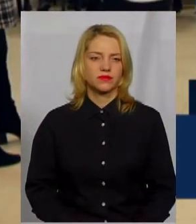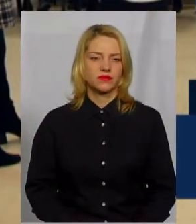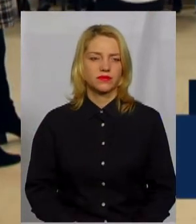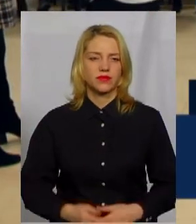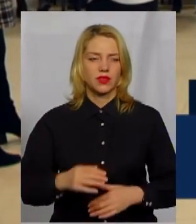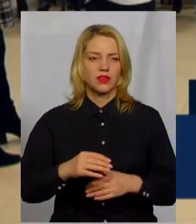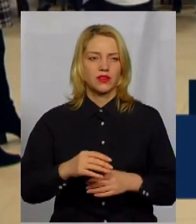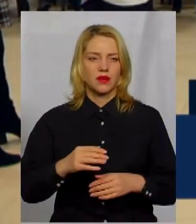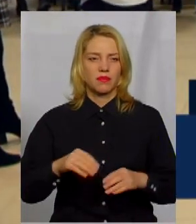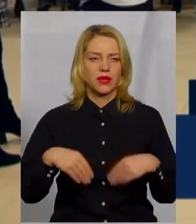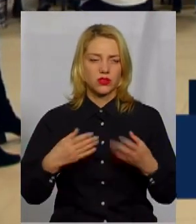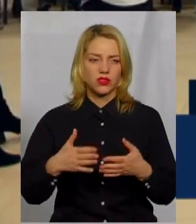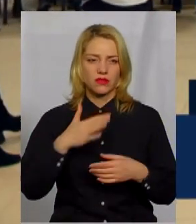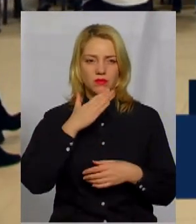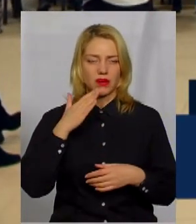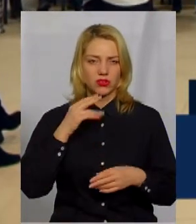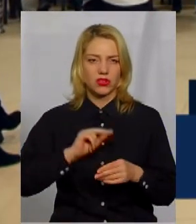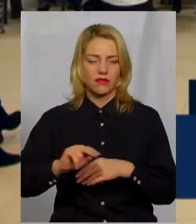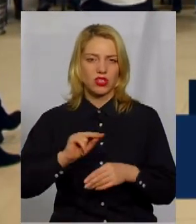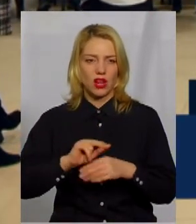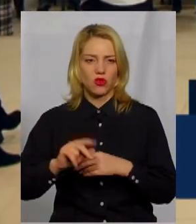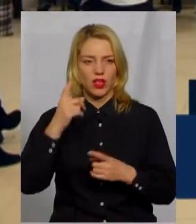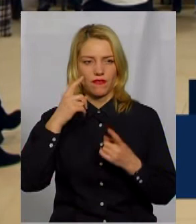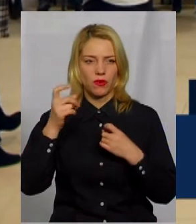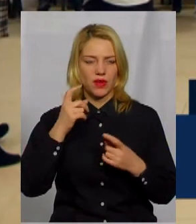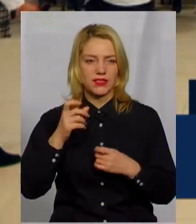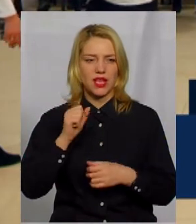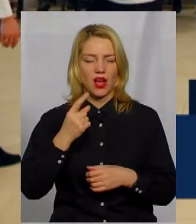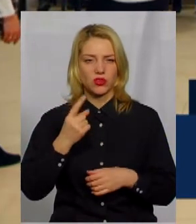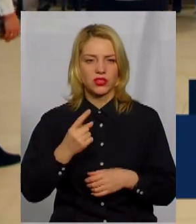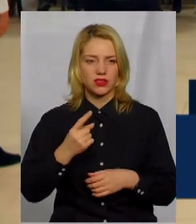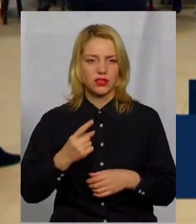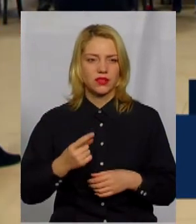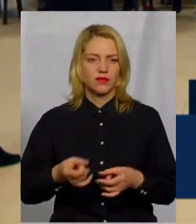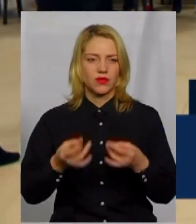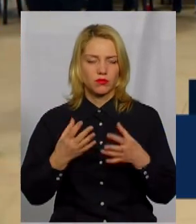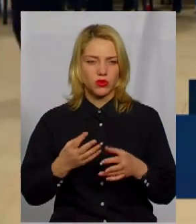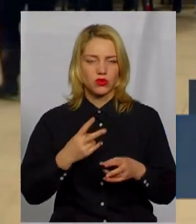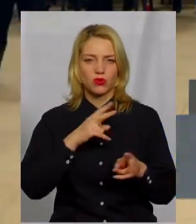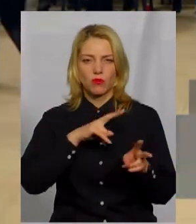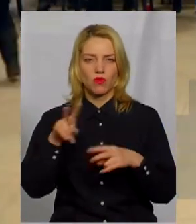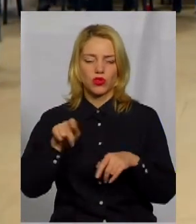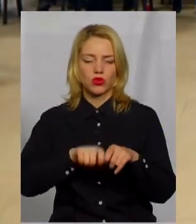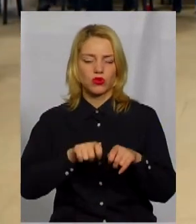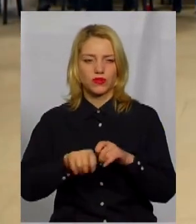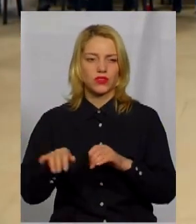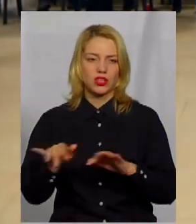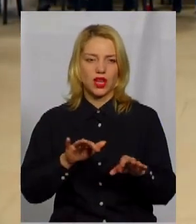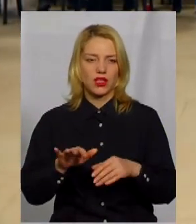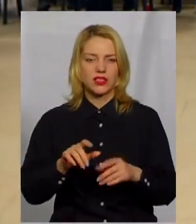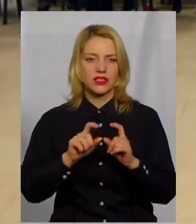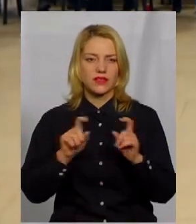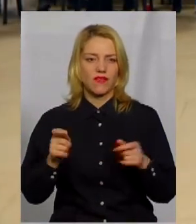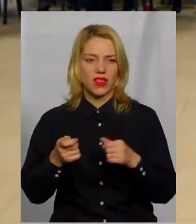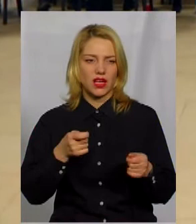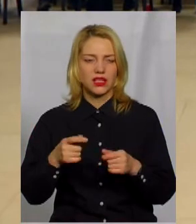підприносив багато навчальної інформації, а один, в принципі, просто моніторив діяльність органів влади. Плюс